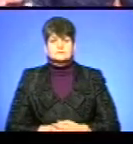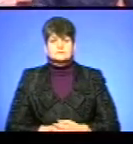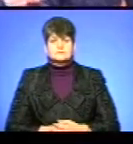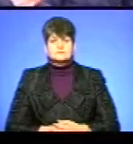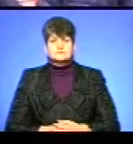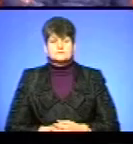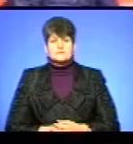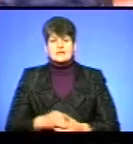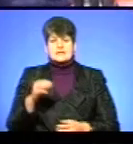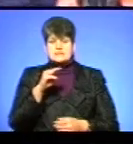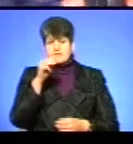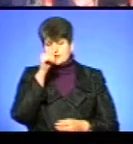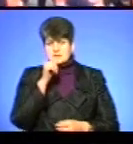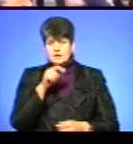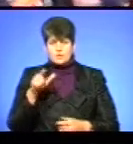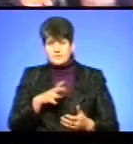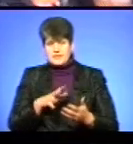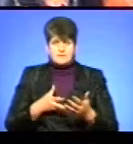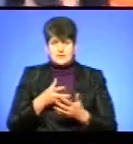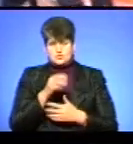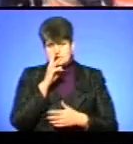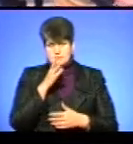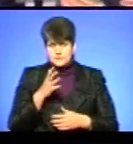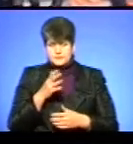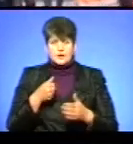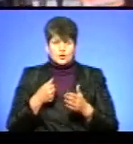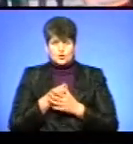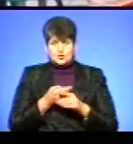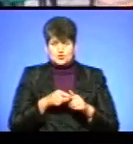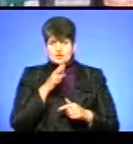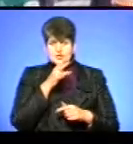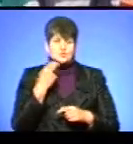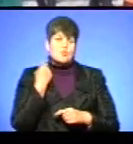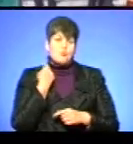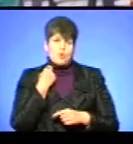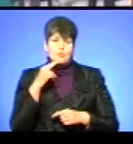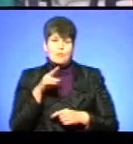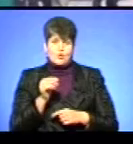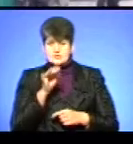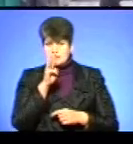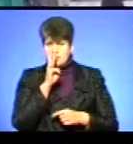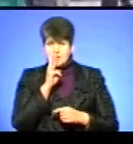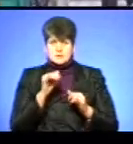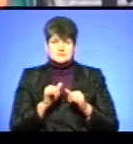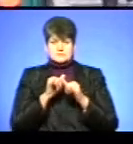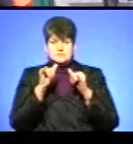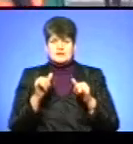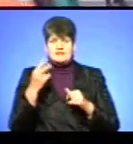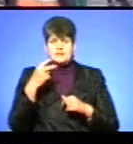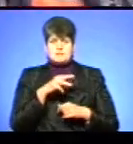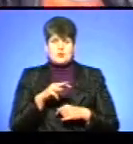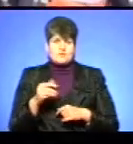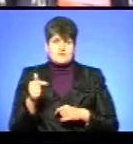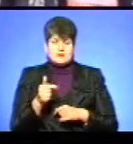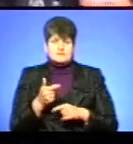З травня місяця людям не виплачується заробітна плата. До цього часу вже борг по заробітній платі зріс до 20 мільйонів